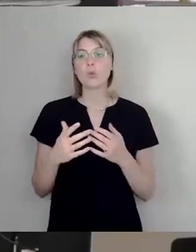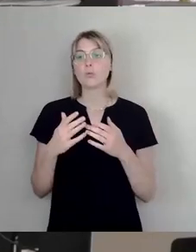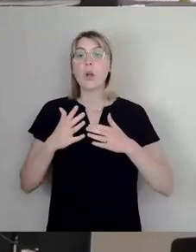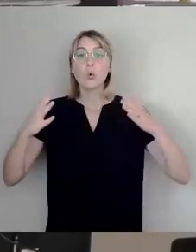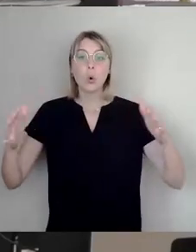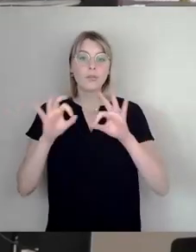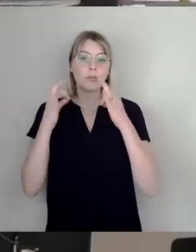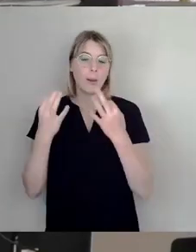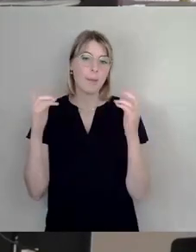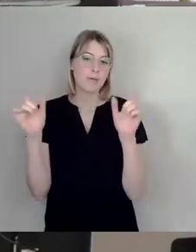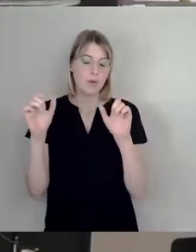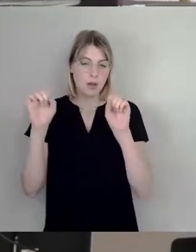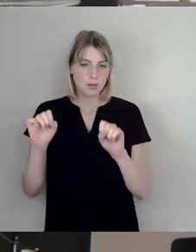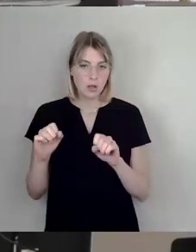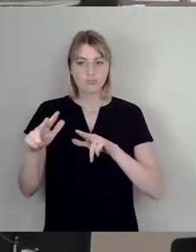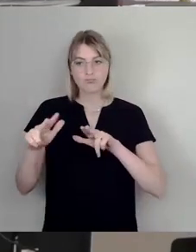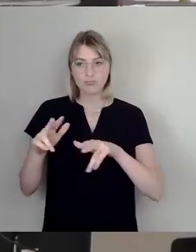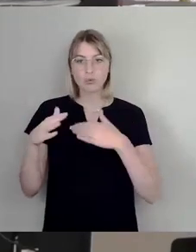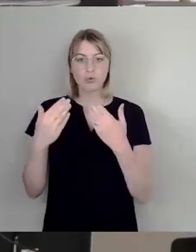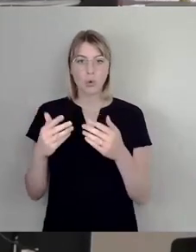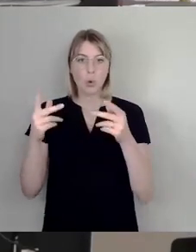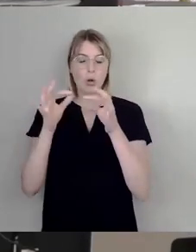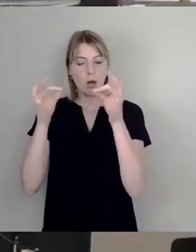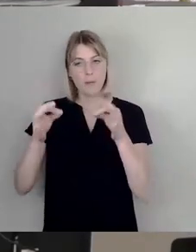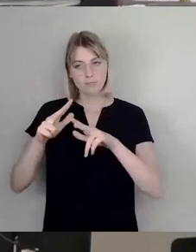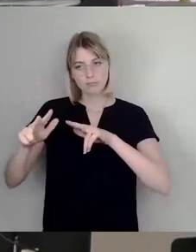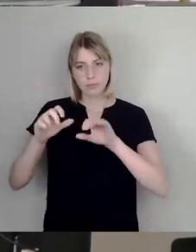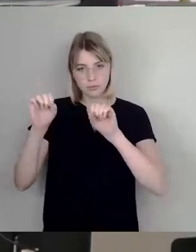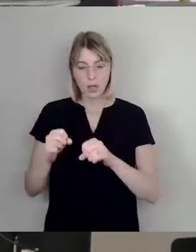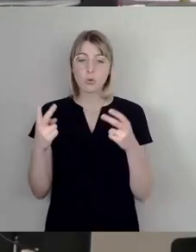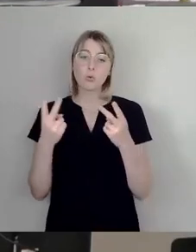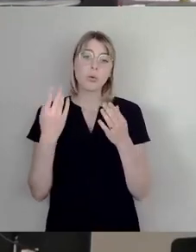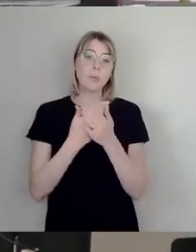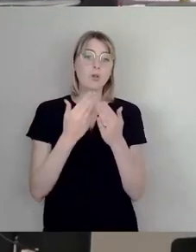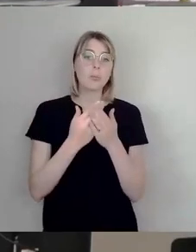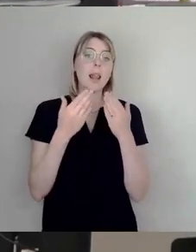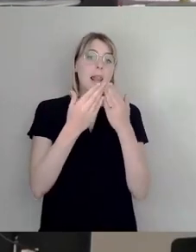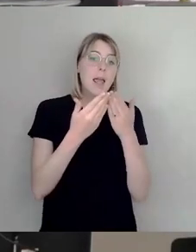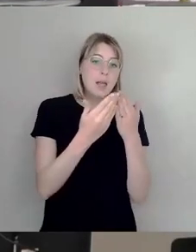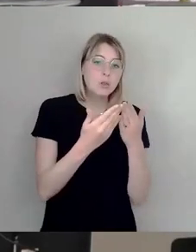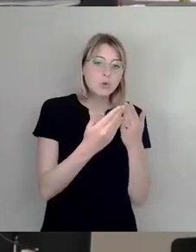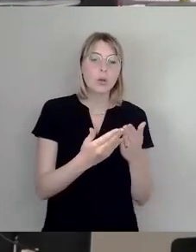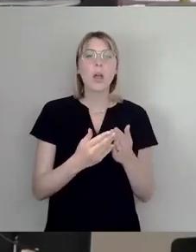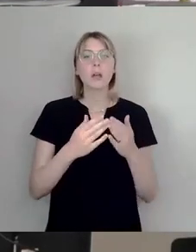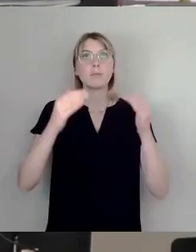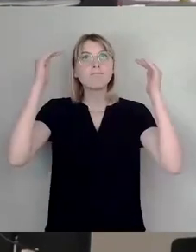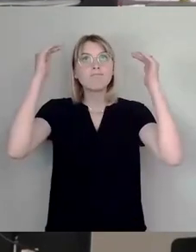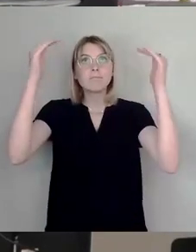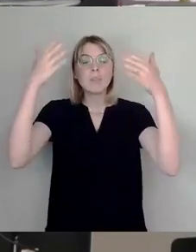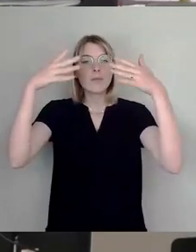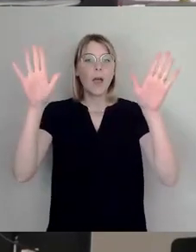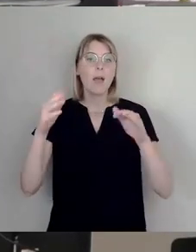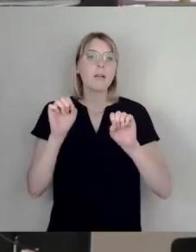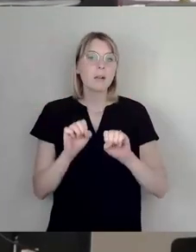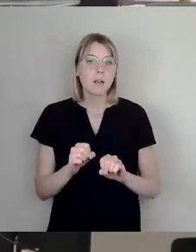auch in einem entsprechenden Rahmen organisiert werden. Oder es finden Lesungen statt, vielleicht auch nur frei im Himmel dann. Die Kreativität hätte wieder